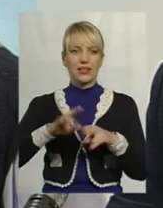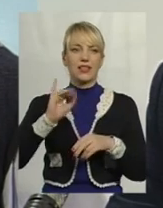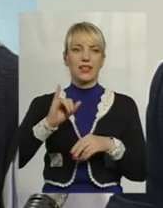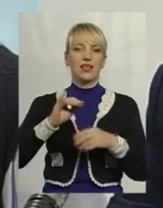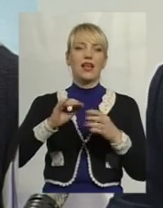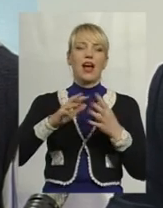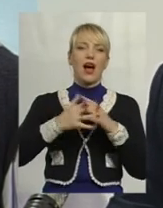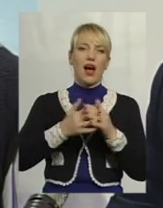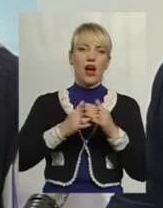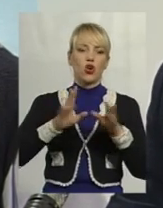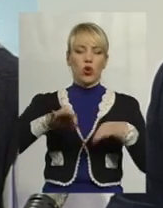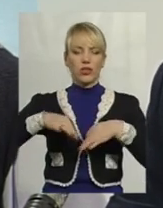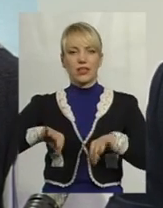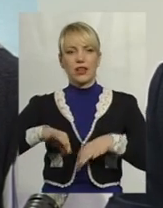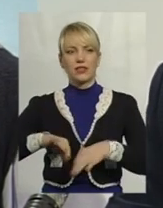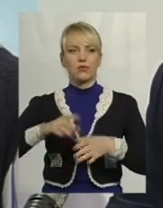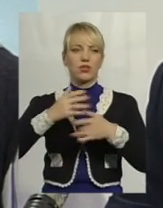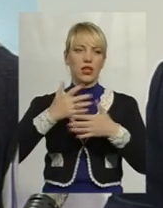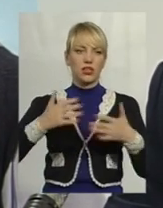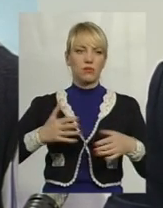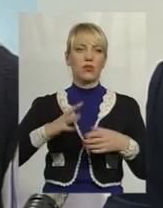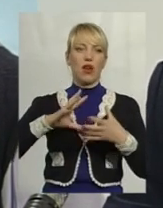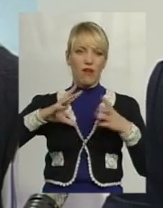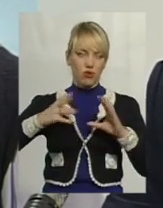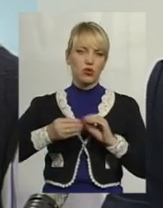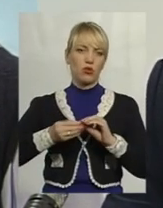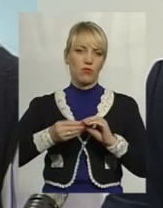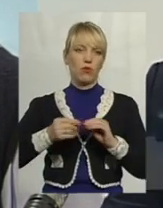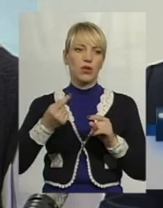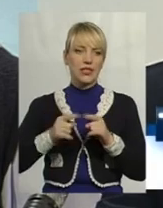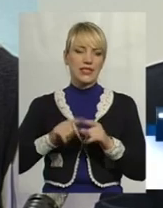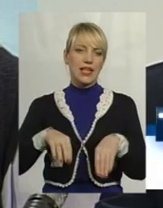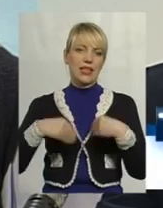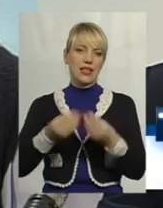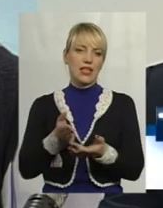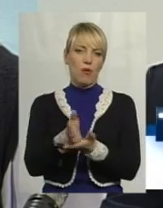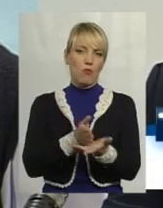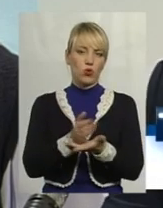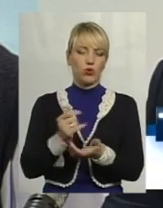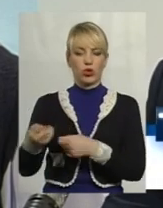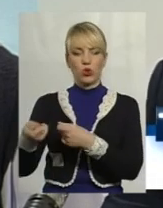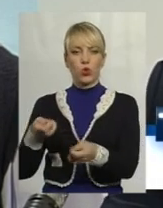і агро, і транспорт дуже різноманітні, але в основному це надання послуг і торгівля.